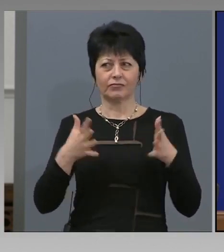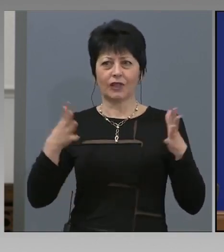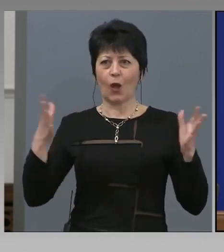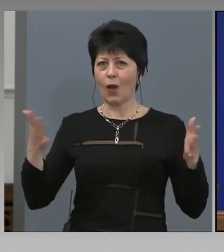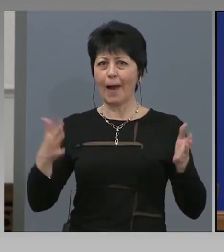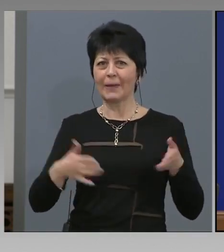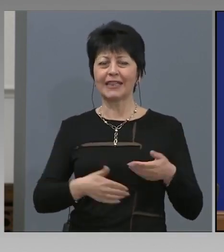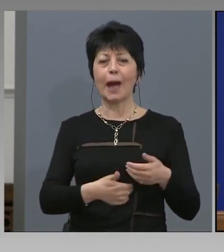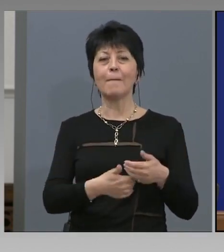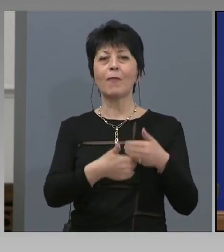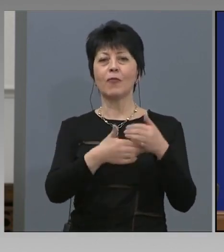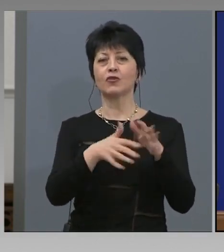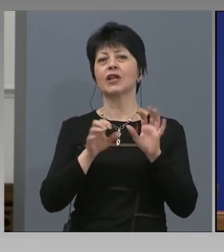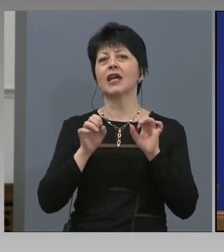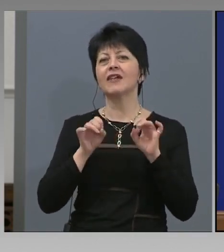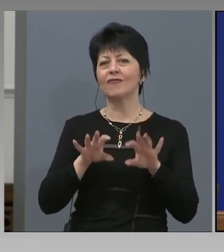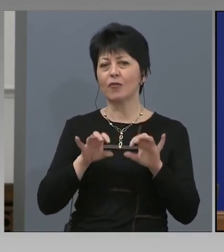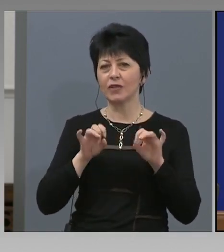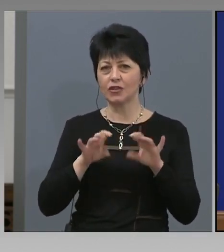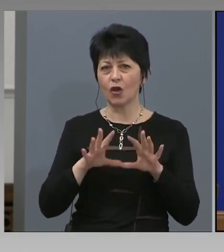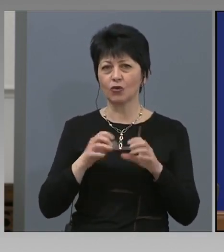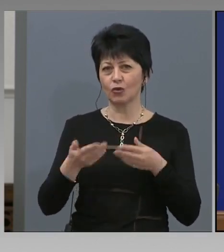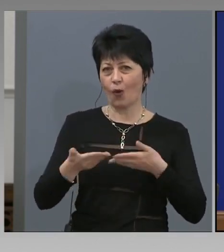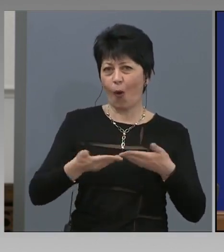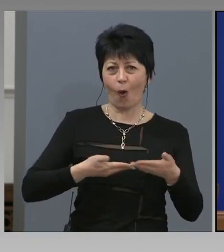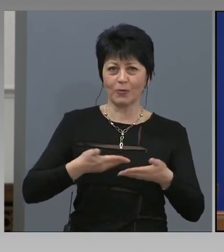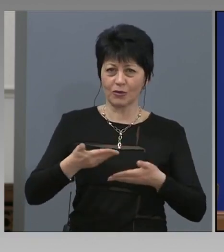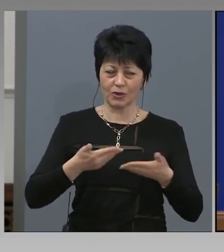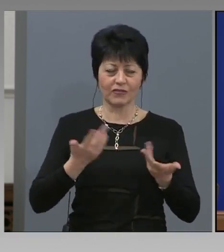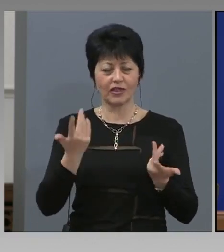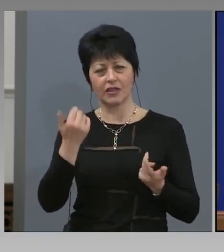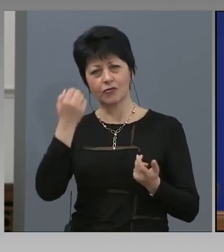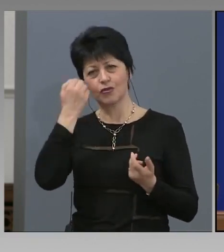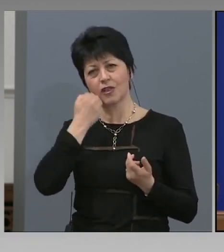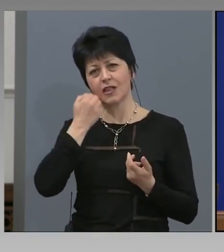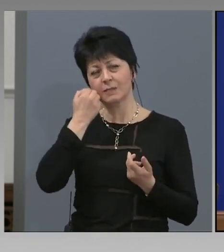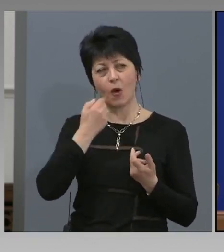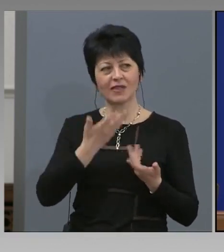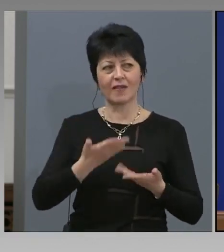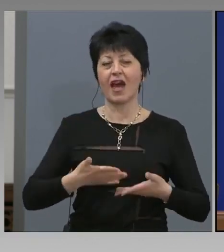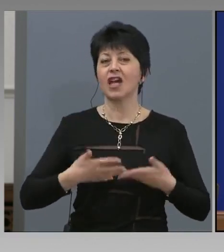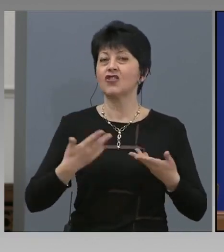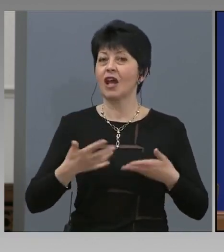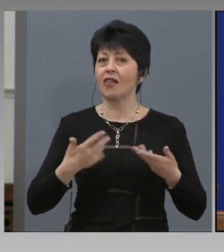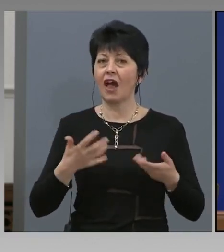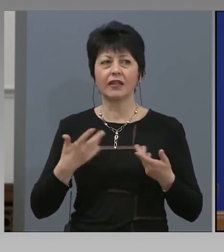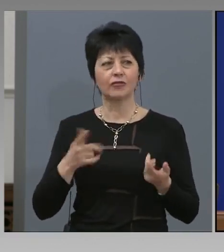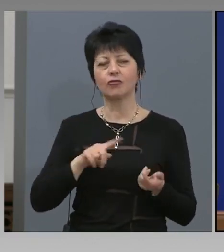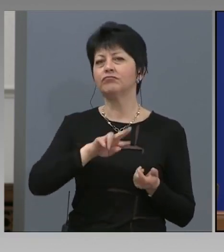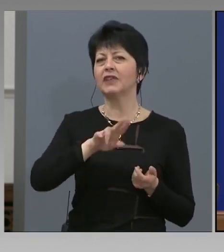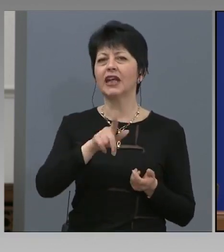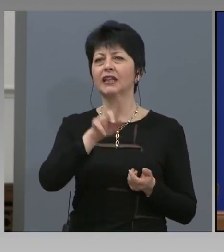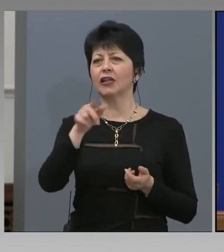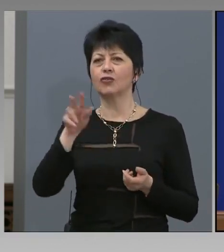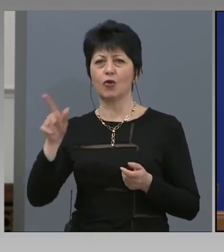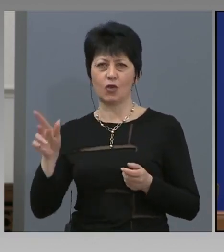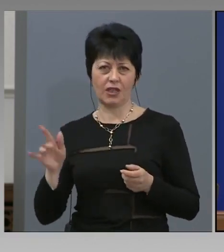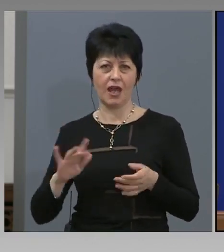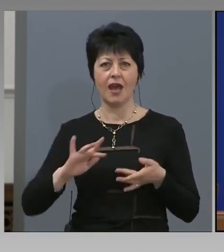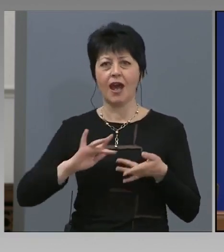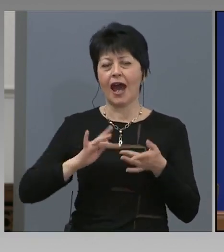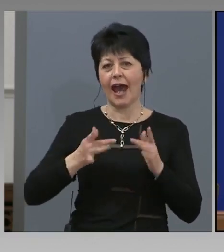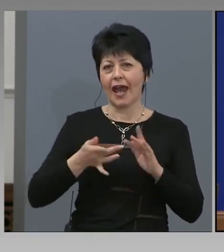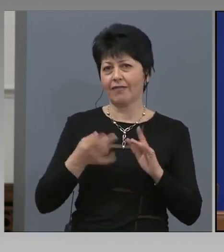информационно обслужване. И разбира се, ще използваме и желанието на редица други IT фирми, които